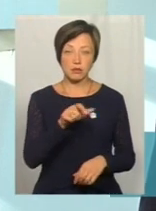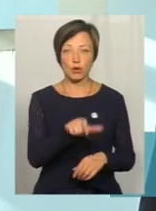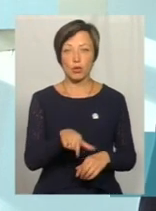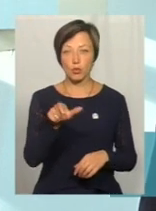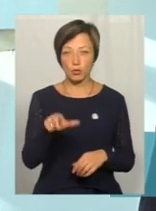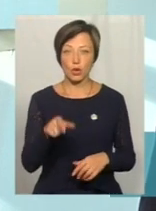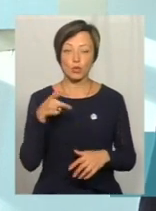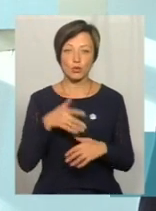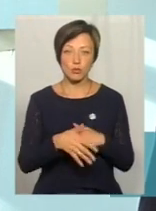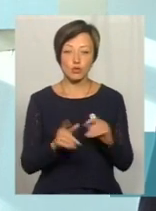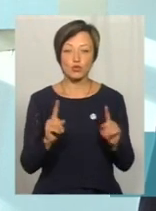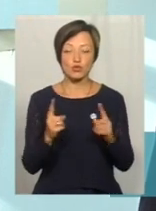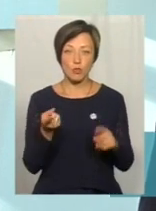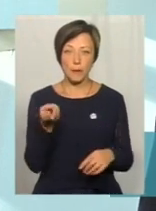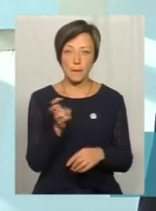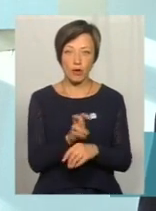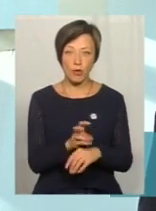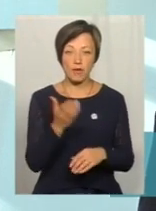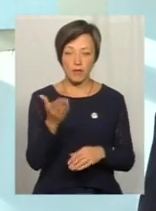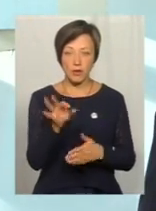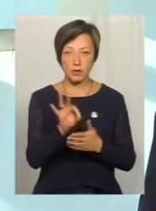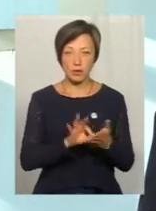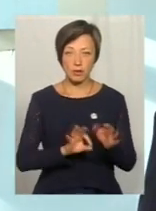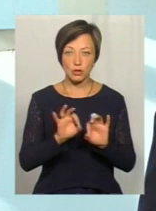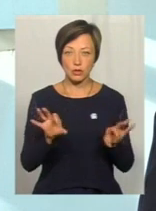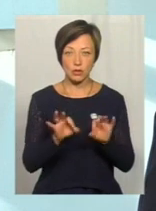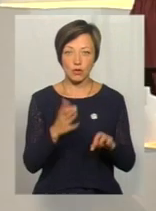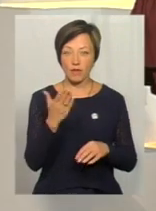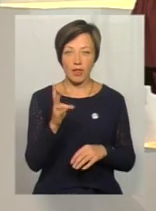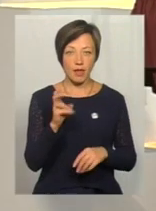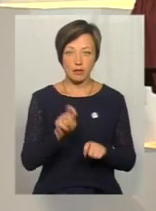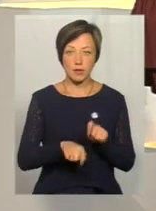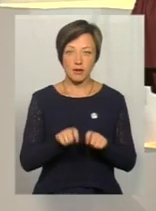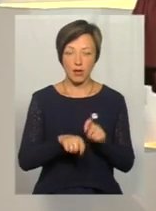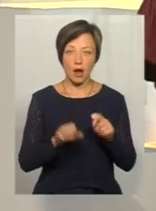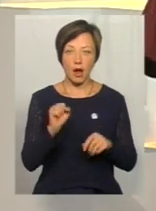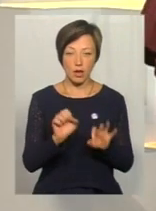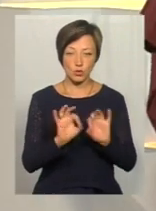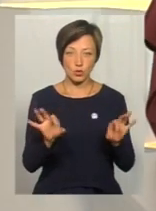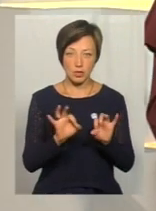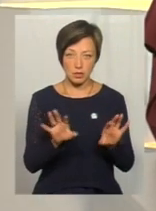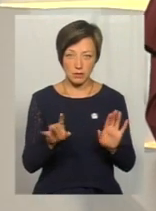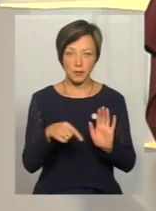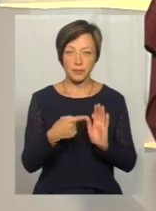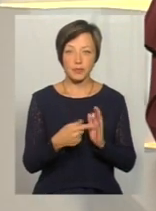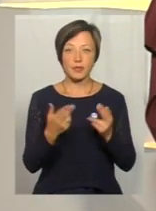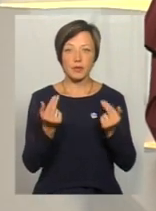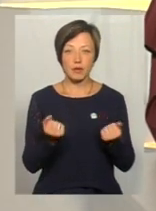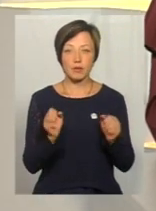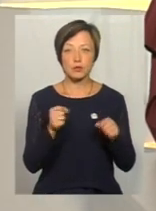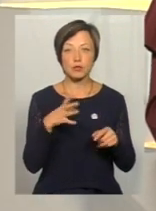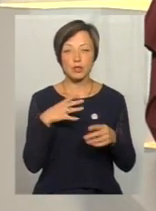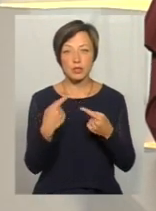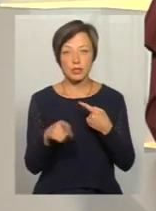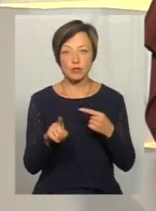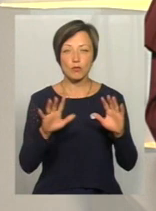розуміють, чому до них приходять. Ну, ви одразу роз'яснюєте, що ви не з перевіркою, а з роз'ясненням? Візит до роботодавця може бути інший, але